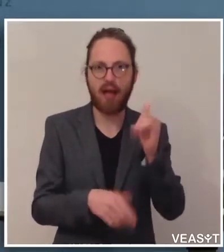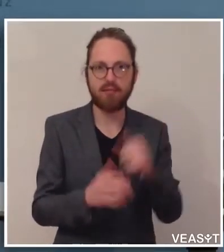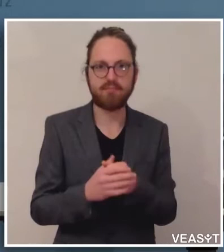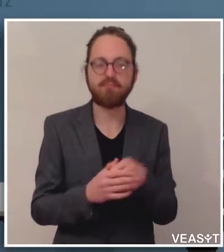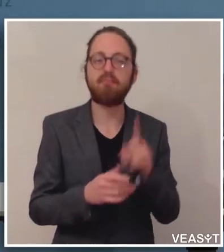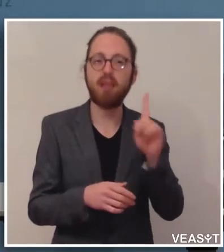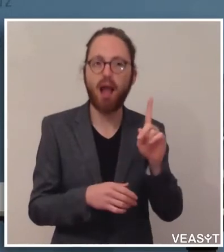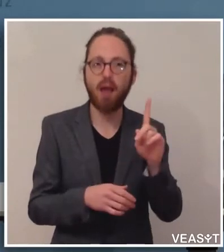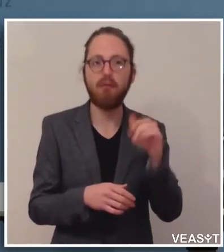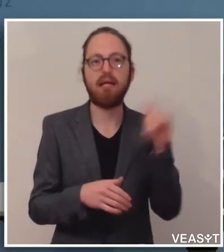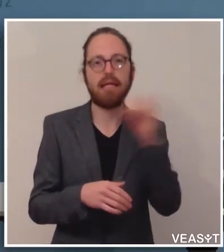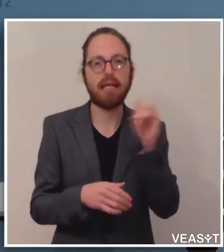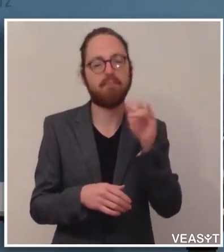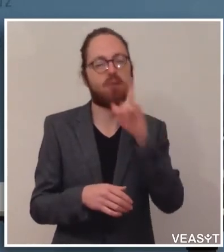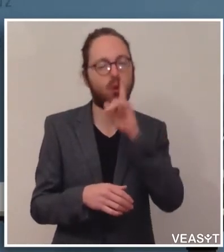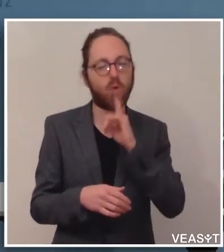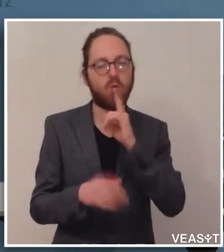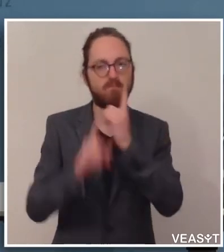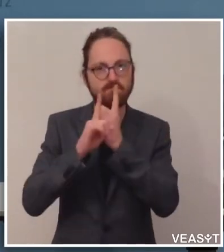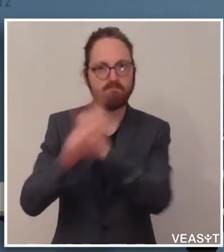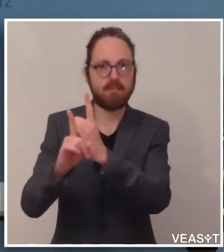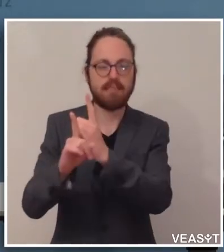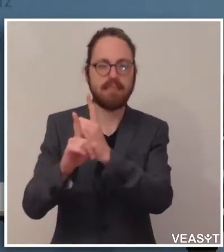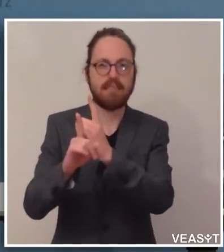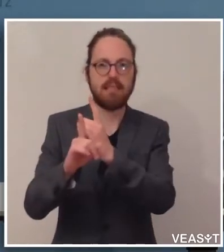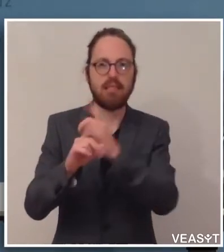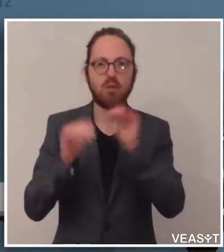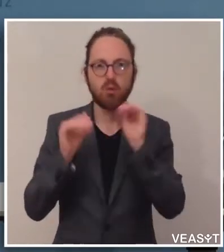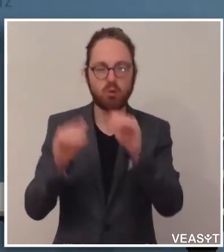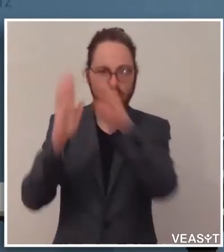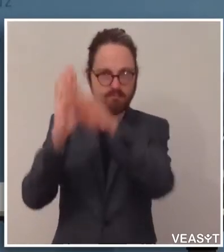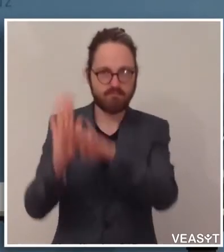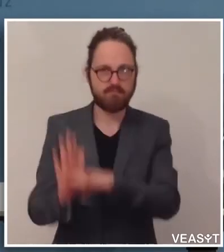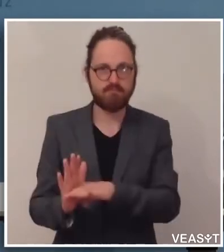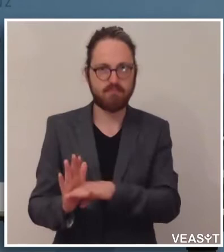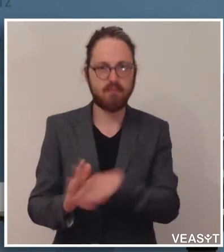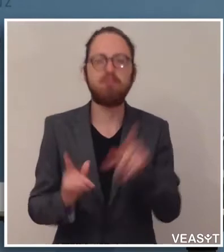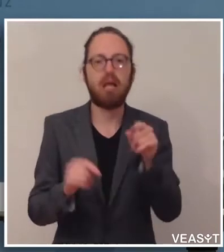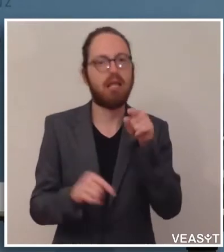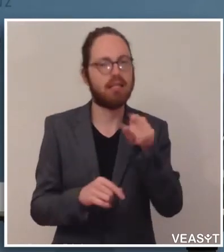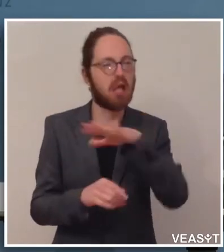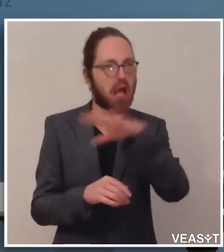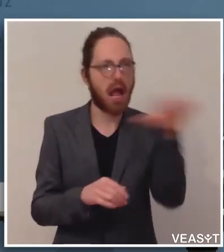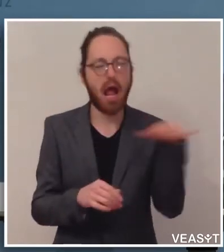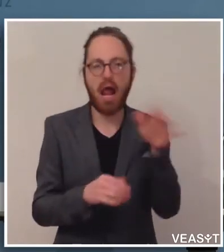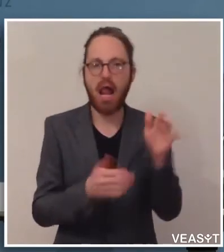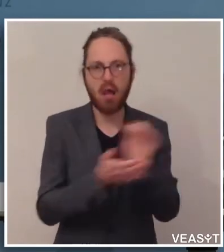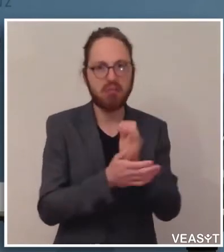immer nur unter Einhaltung der strengsten Sicherheitsvorkehrungen. Also ja, es sind all diese Tätigkeiten mit